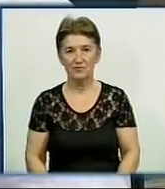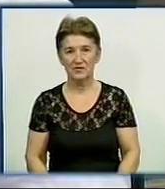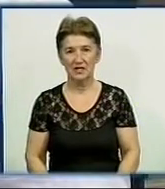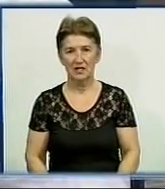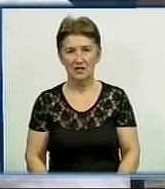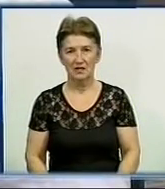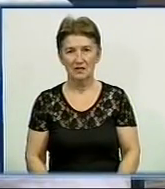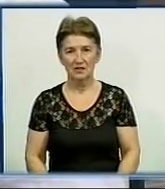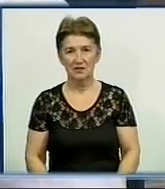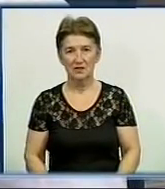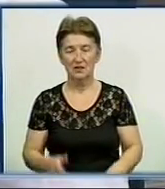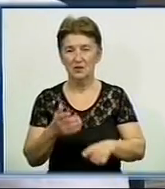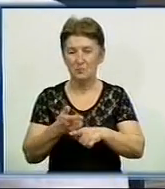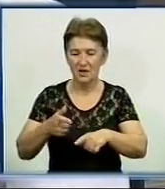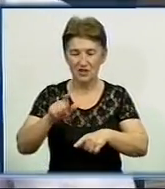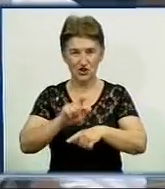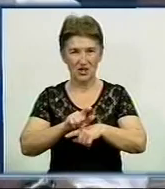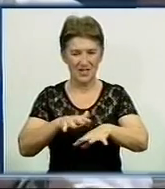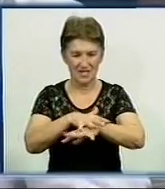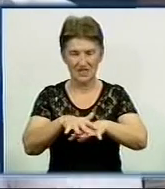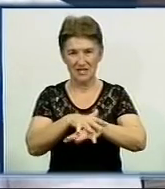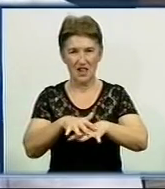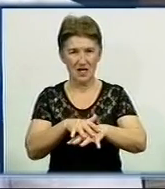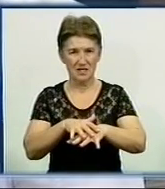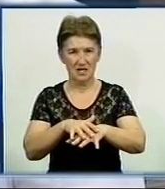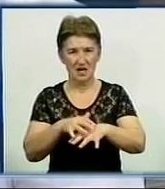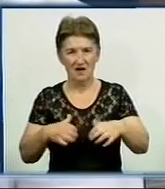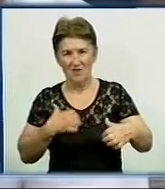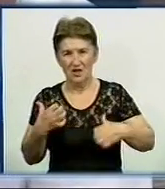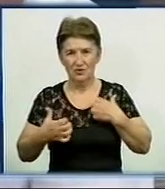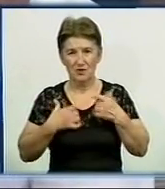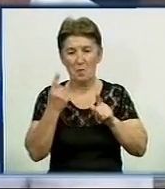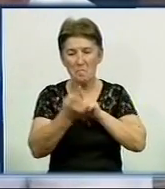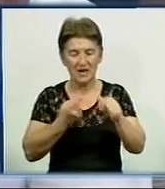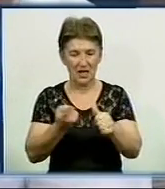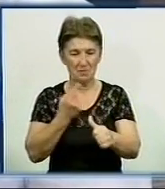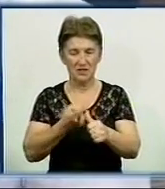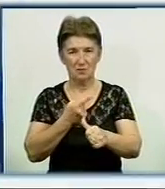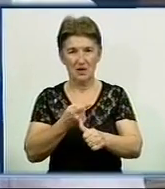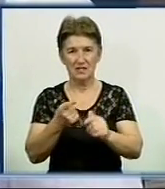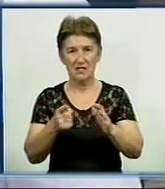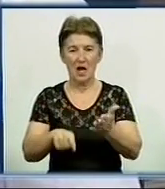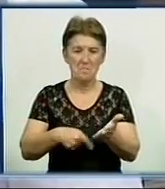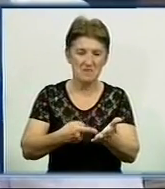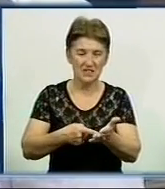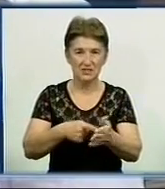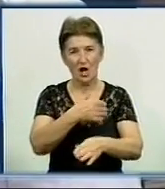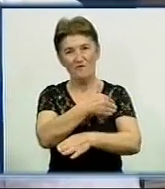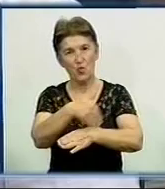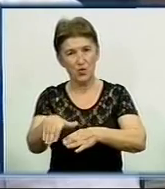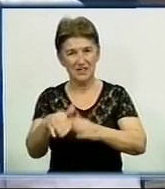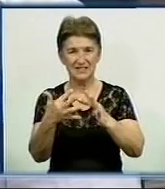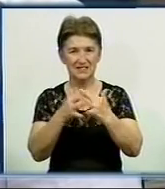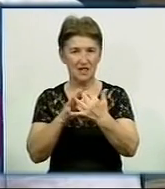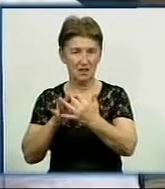Найбільше зачепає населення щодо цього питання саме перейменування міст, вулиць, сіл. Фактично, можна сказати, що